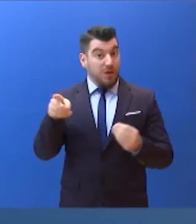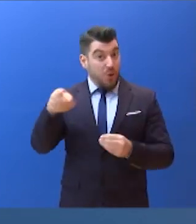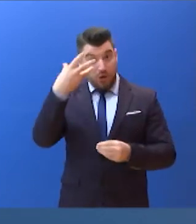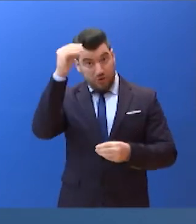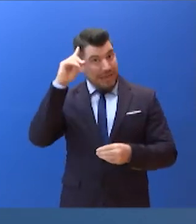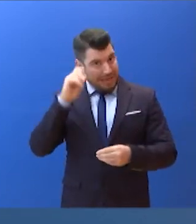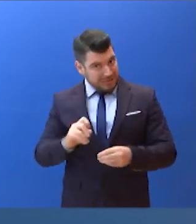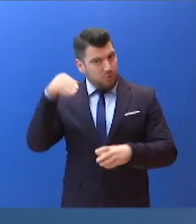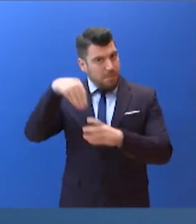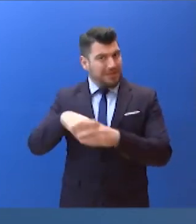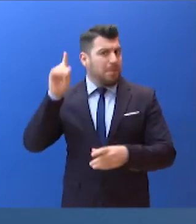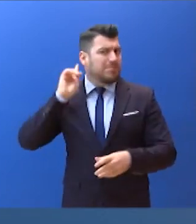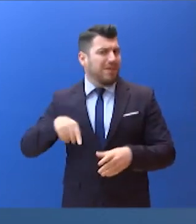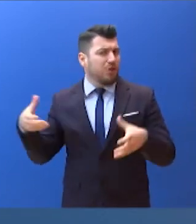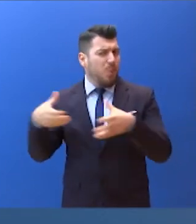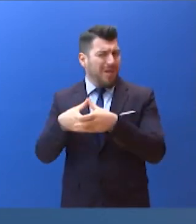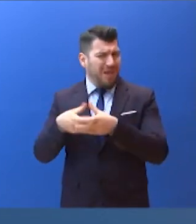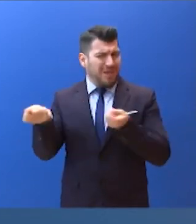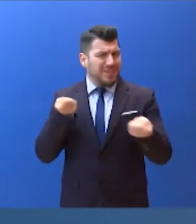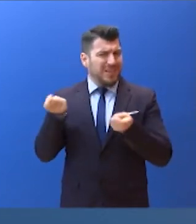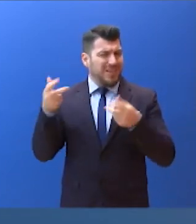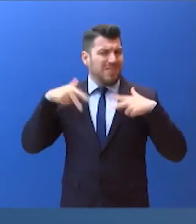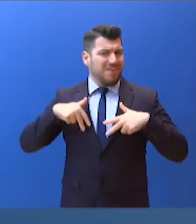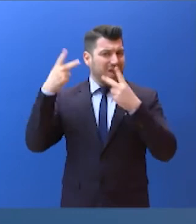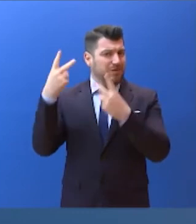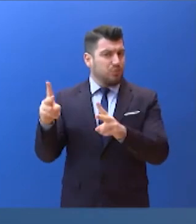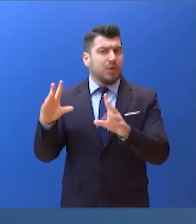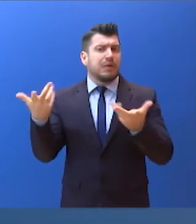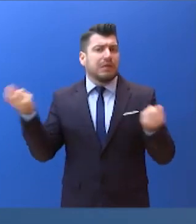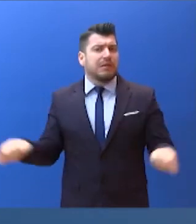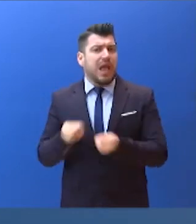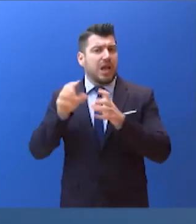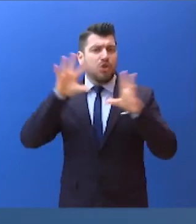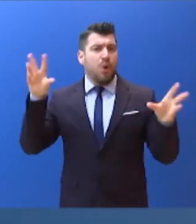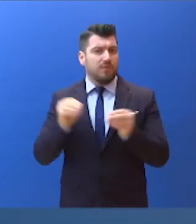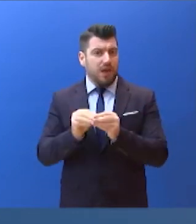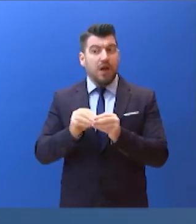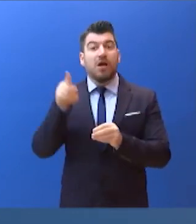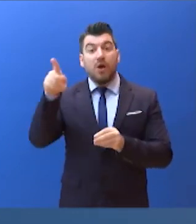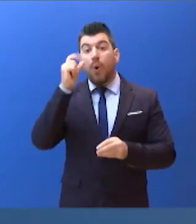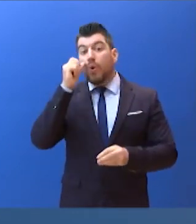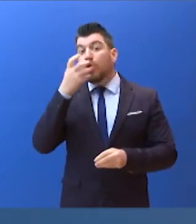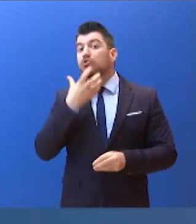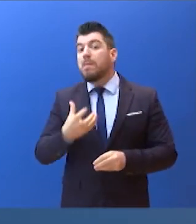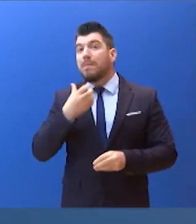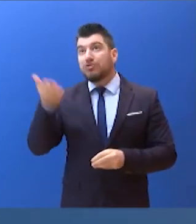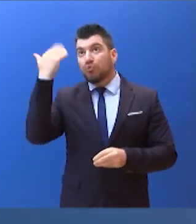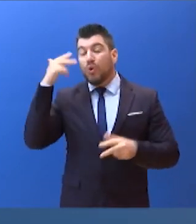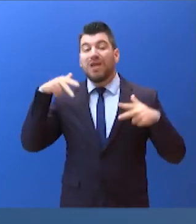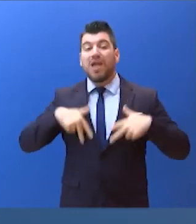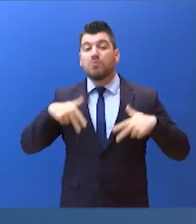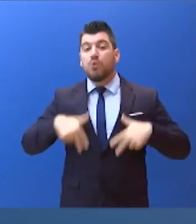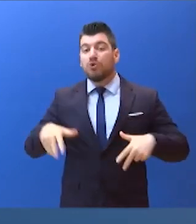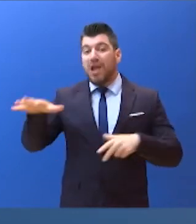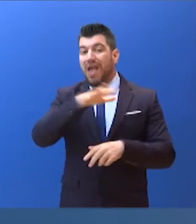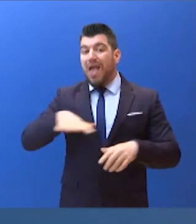Τσίπρας. Αν ναι, τι έκανε γι' αυτό. Ενημερώθηκε από τον κύριο Παπά, τότε Υπουργό Επικρατείας της κυβέρνησής του